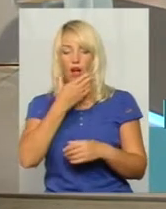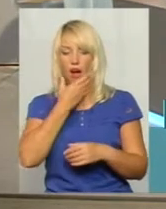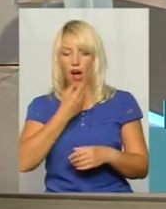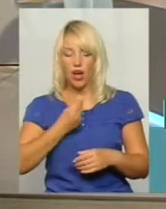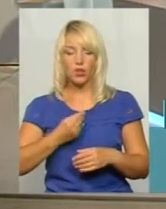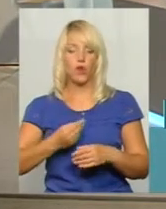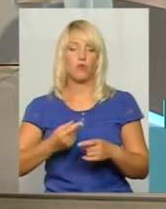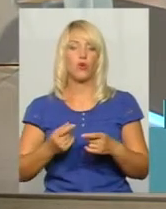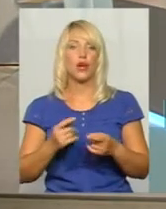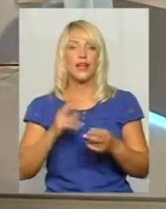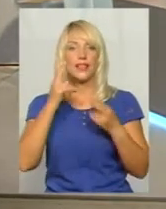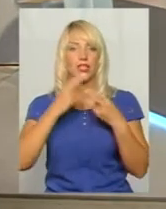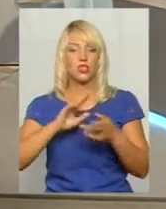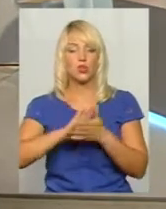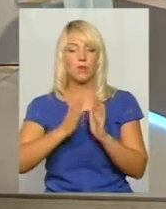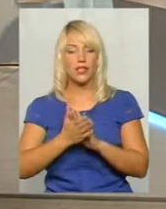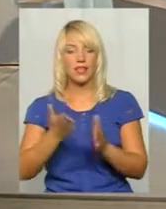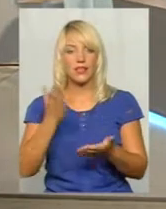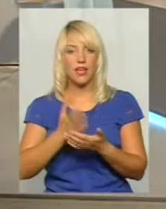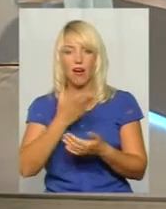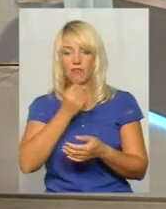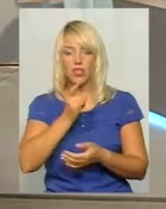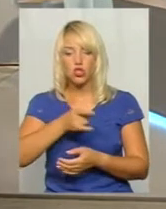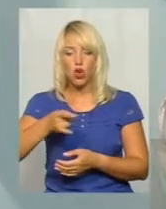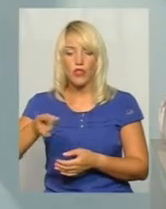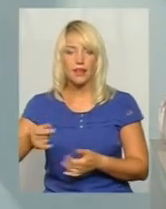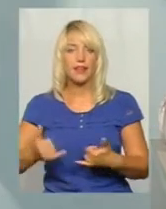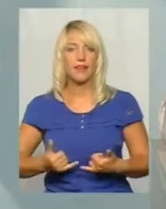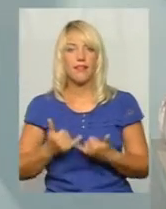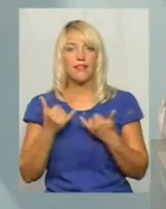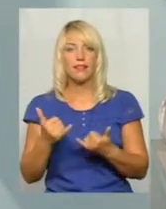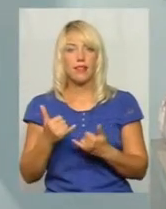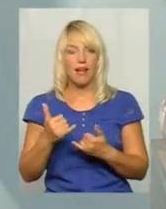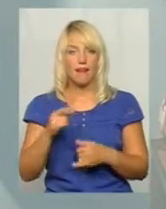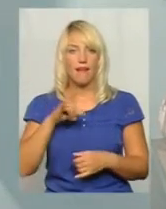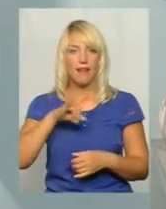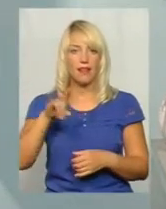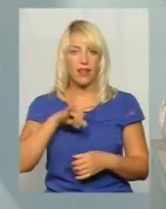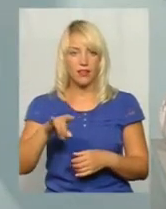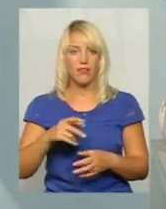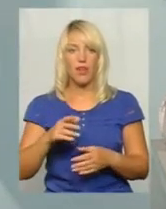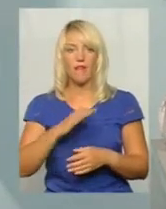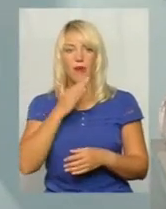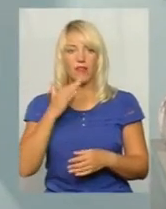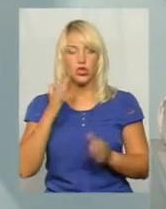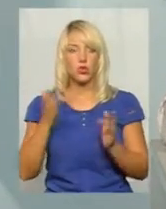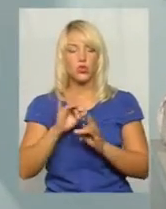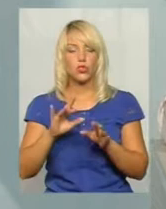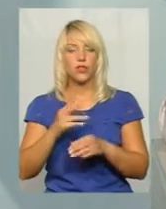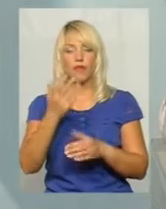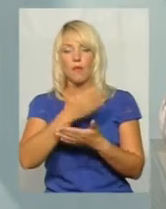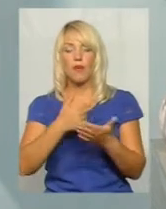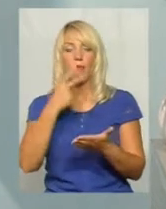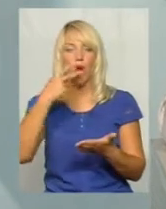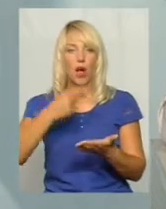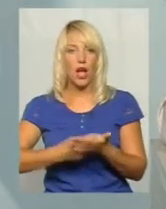перон, перебуває стоянка для літаків, і не в одних сюжетах ми на вашому каналі показували,